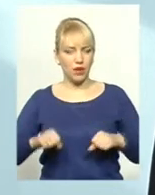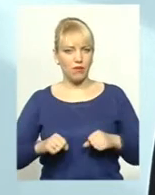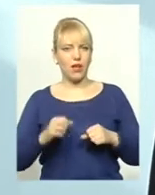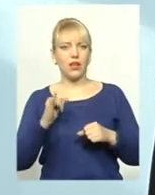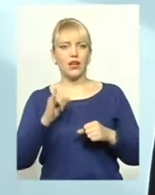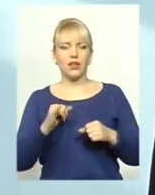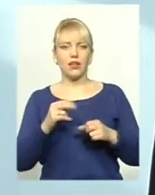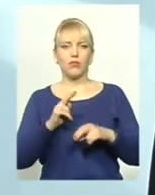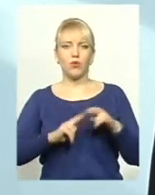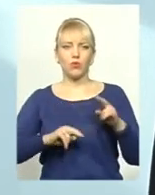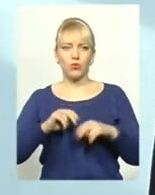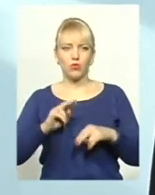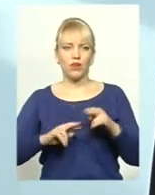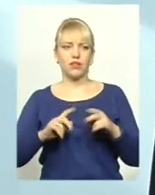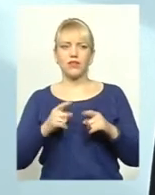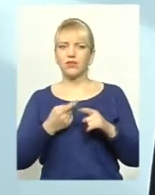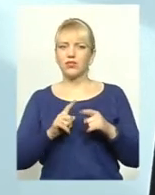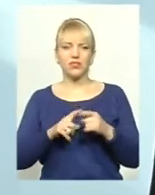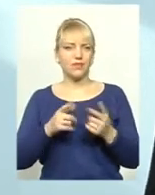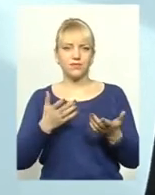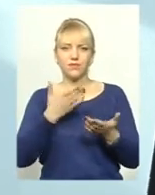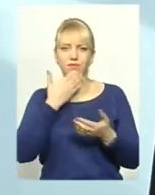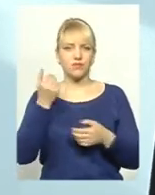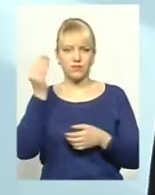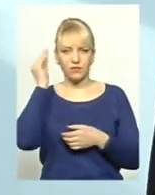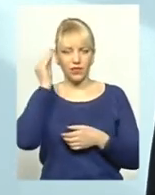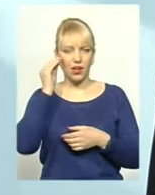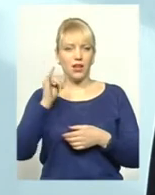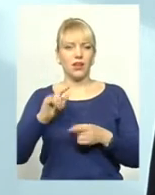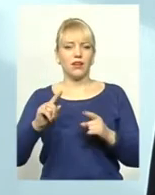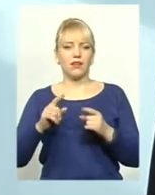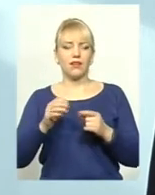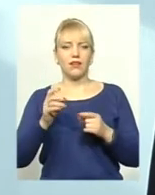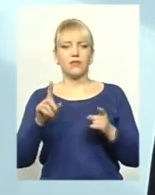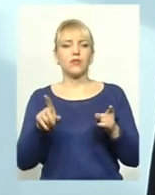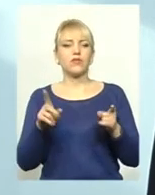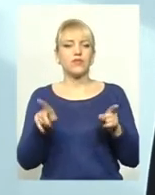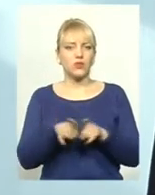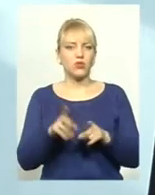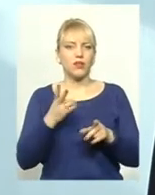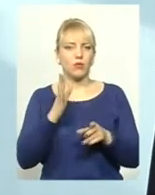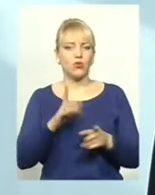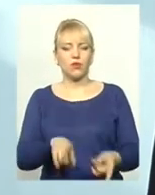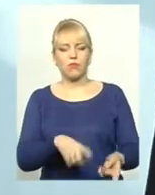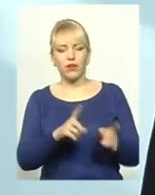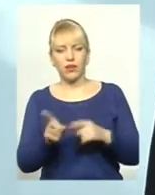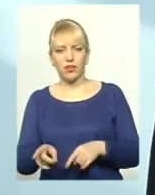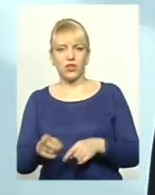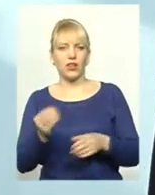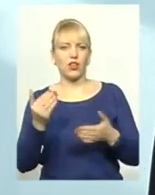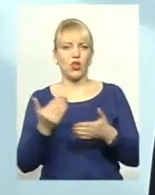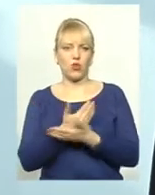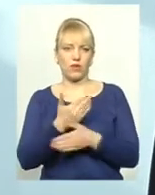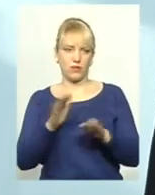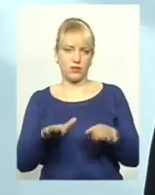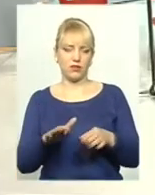для тварин після операції також. Це не доцільно, ми все одно рано чи пізно прийдеться переїжджати з цього міста на нове. Воно все одно буде, хай приде рік, чи